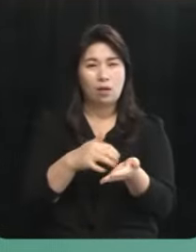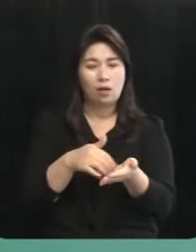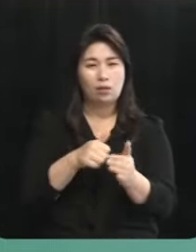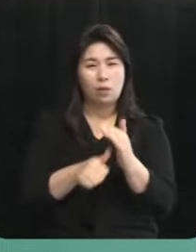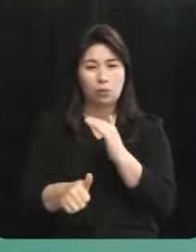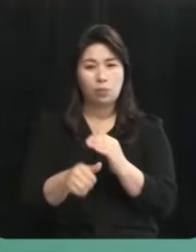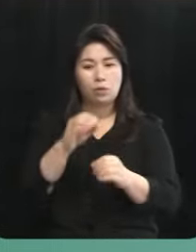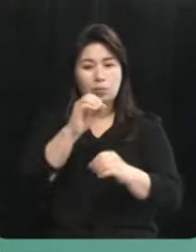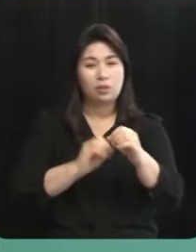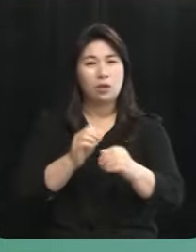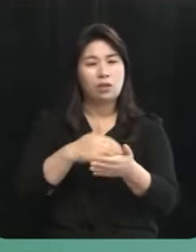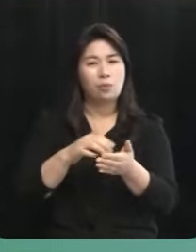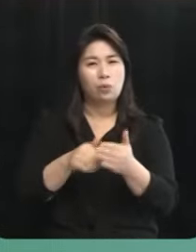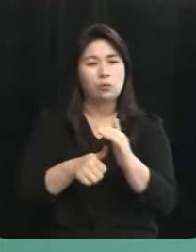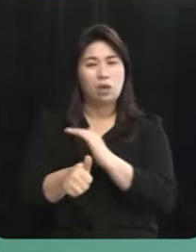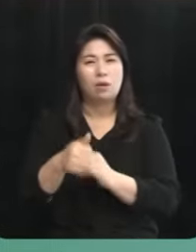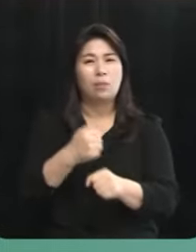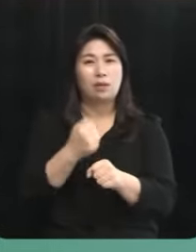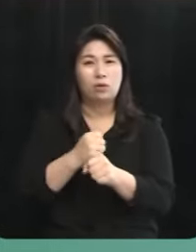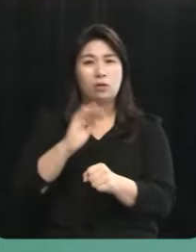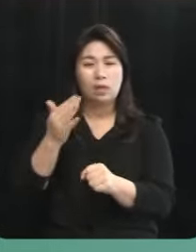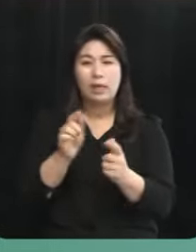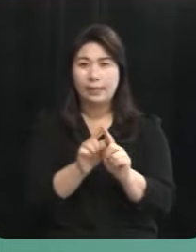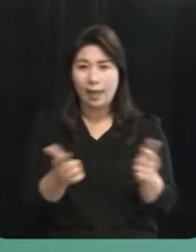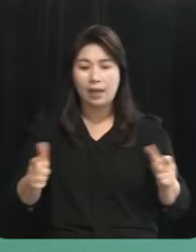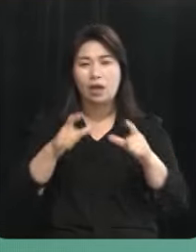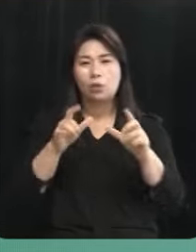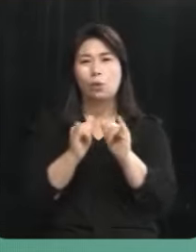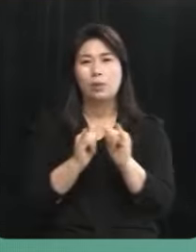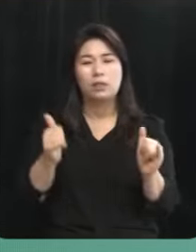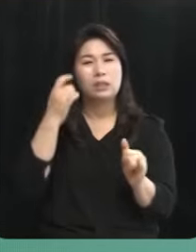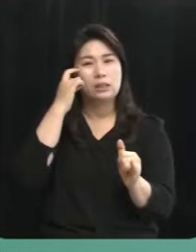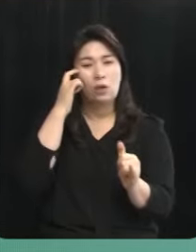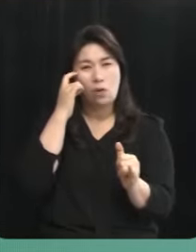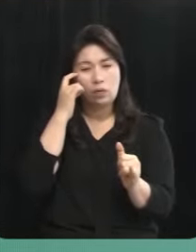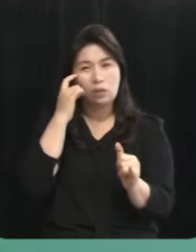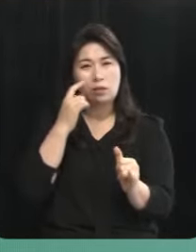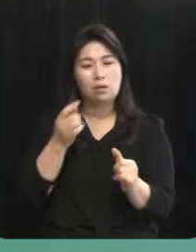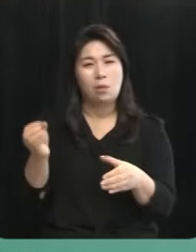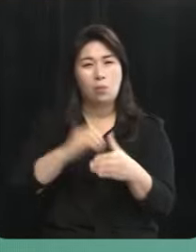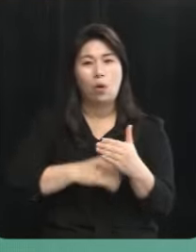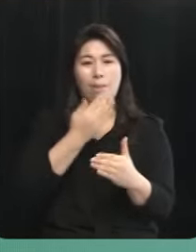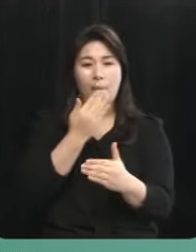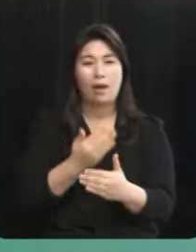한다고 생각합니다 그래야 더 다양한 도민들의 의견을 반영할 수 있다고 생각합니다